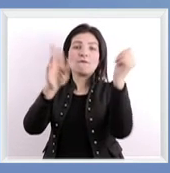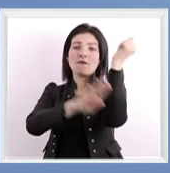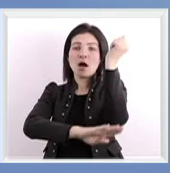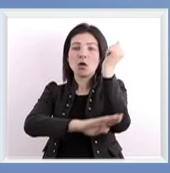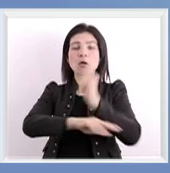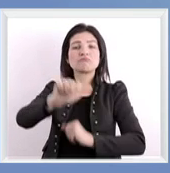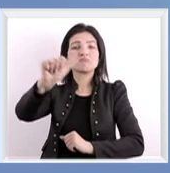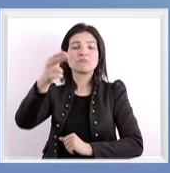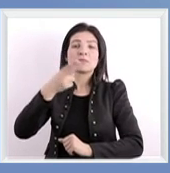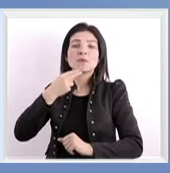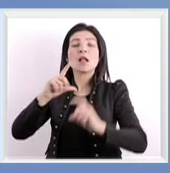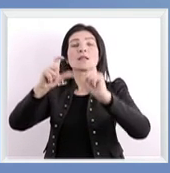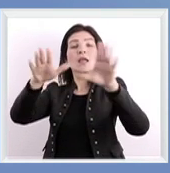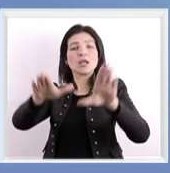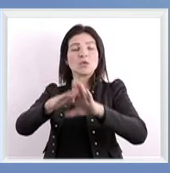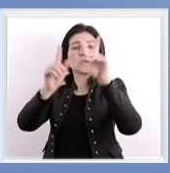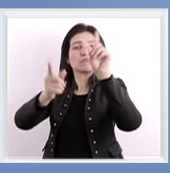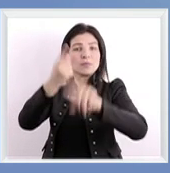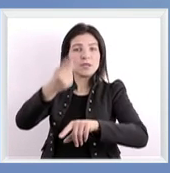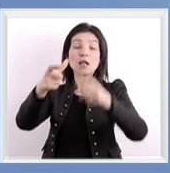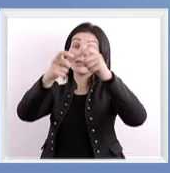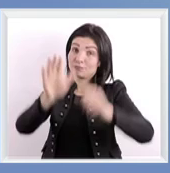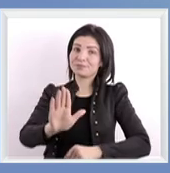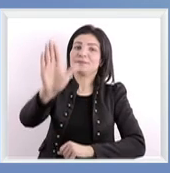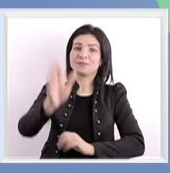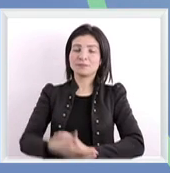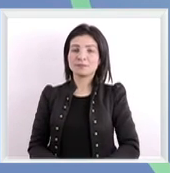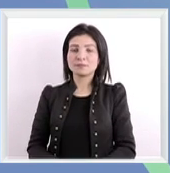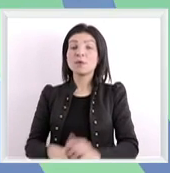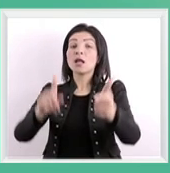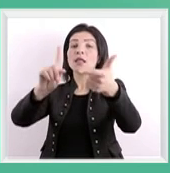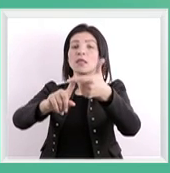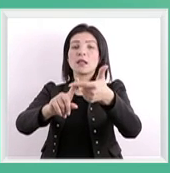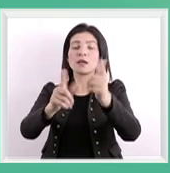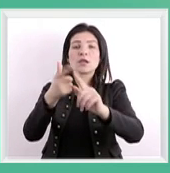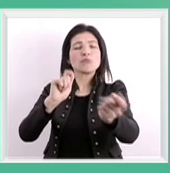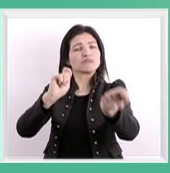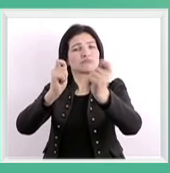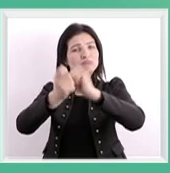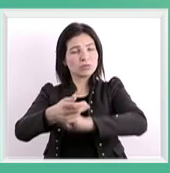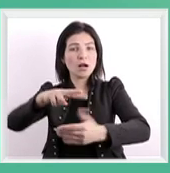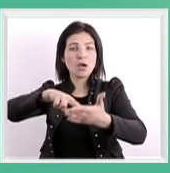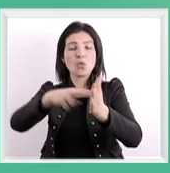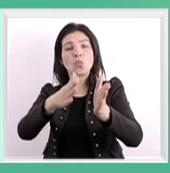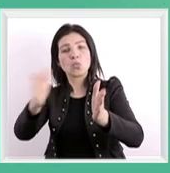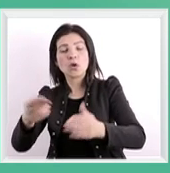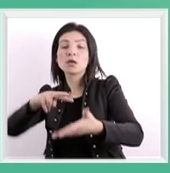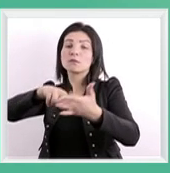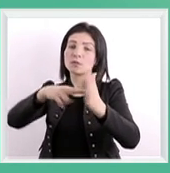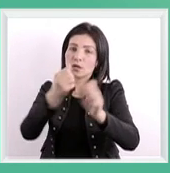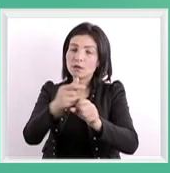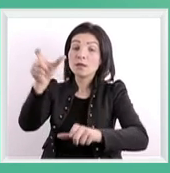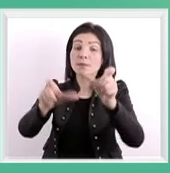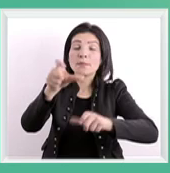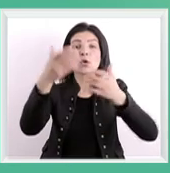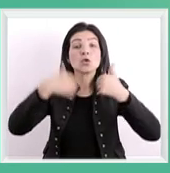ومبادئ راقية وتعطي صورة لي مع المؤسستك من ناحية ثانية يتحسن مستوى التنظيم وأساليب العمل